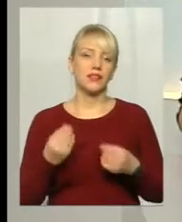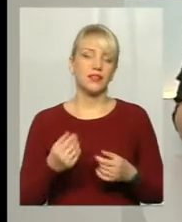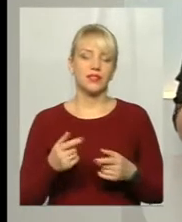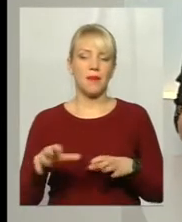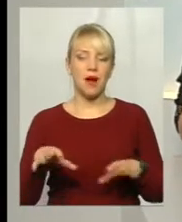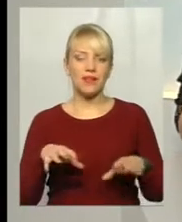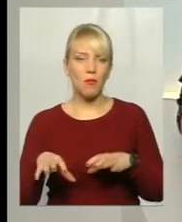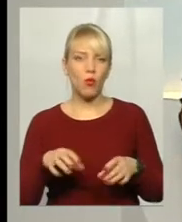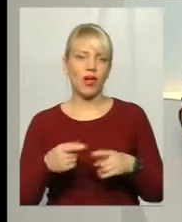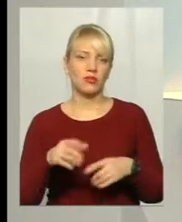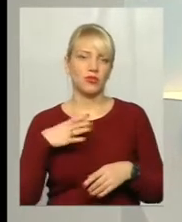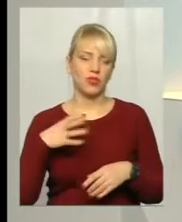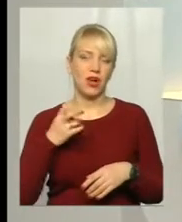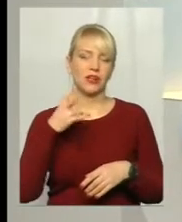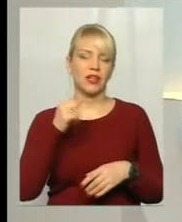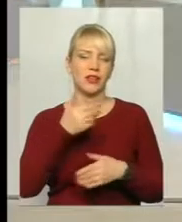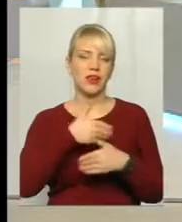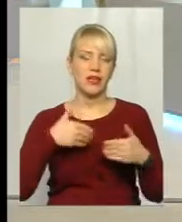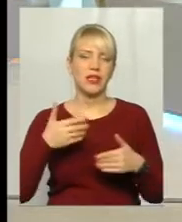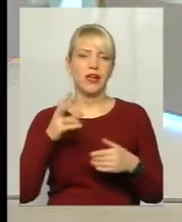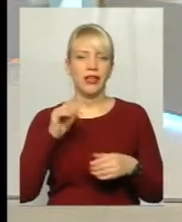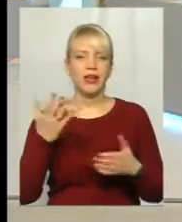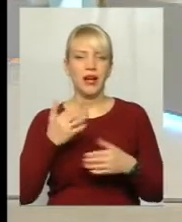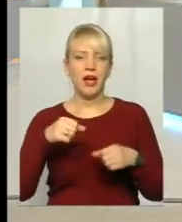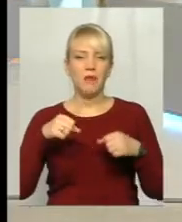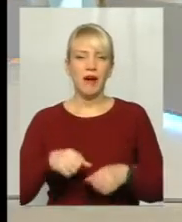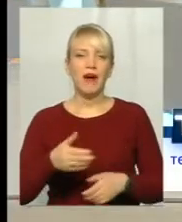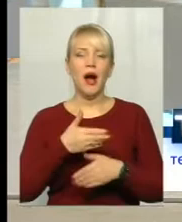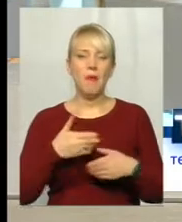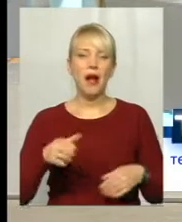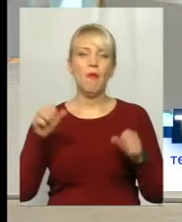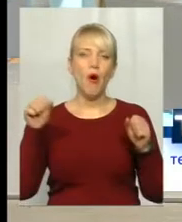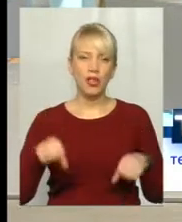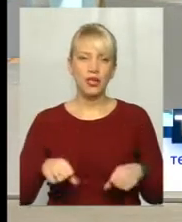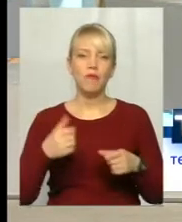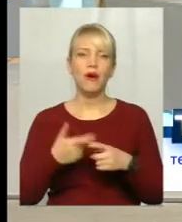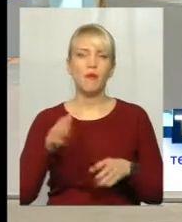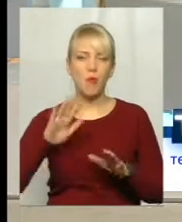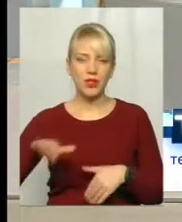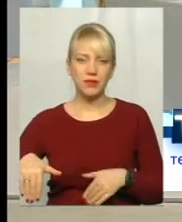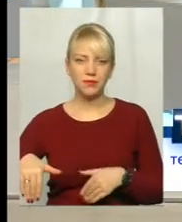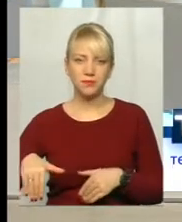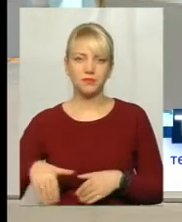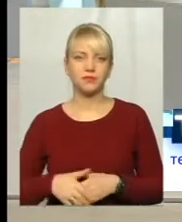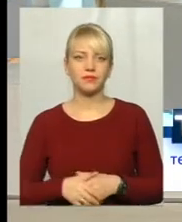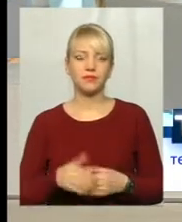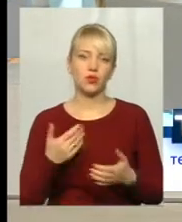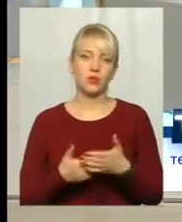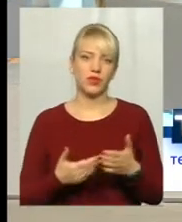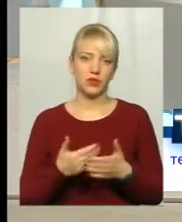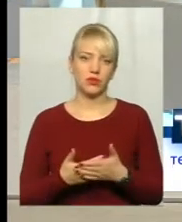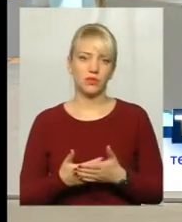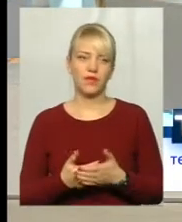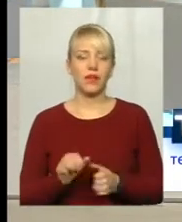чекають на нас і які права ми можемо потім, до прикладу,